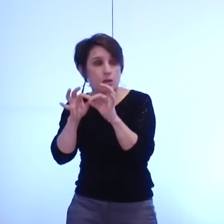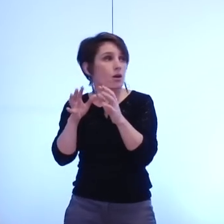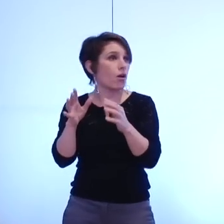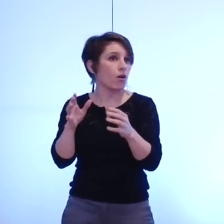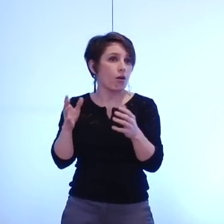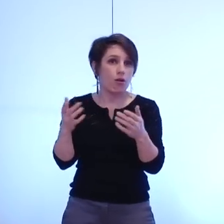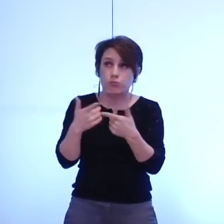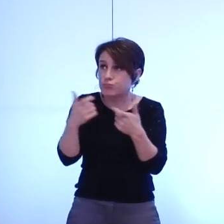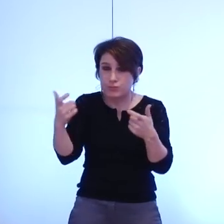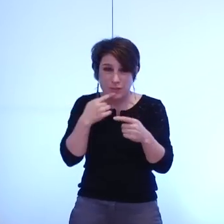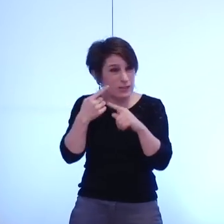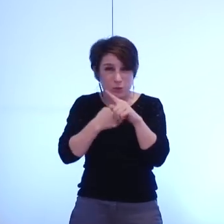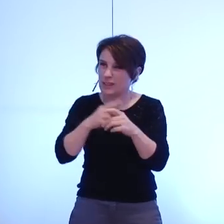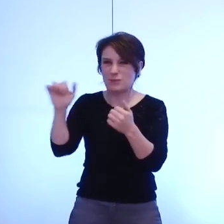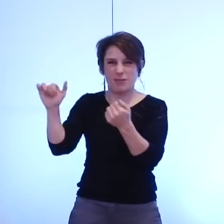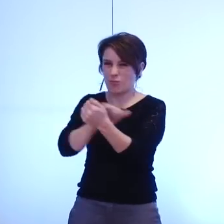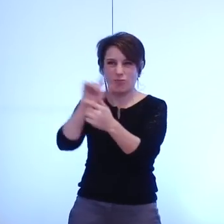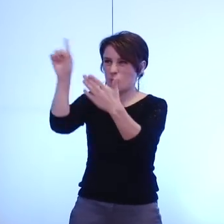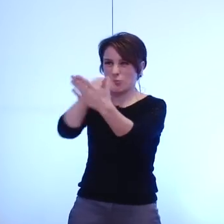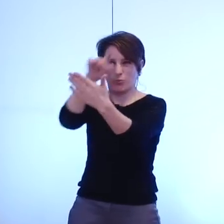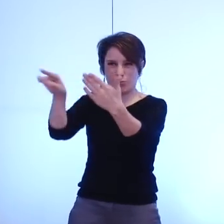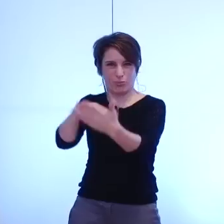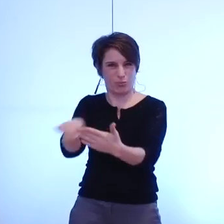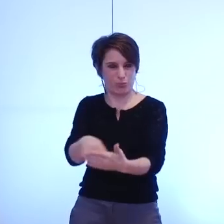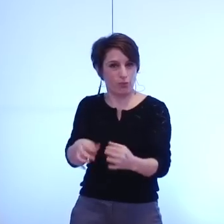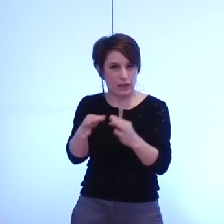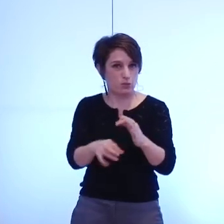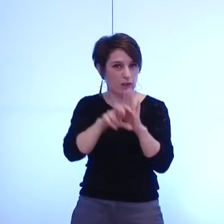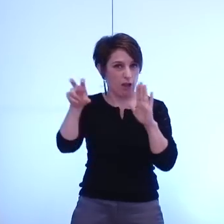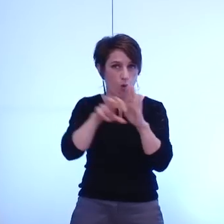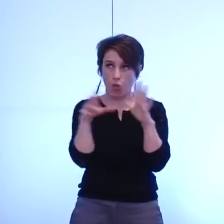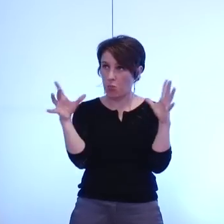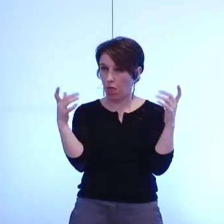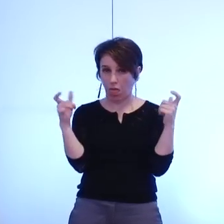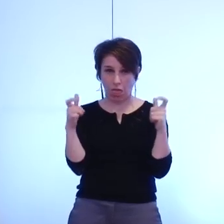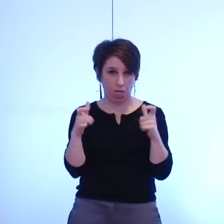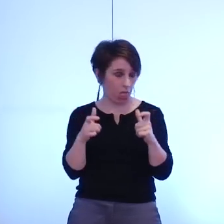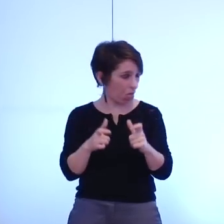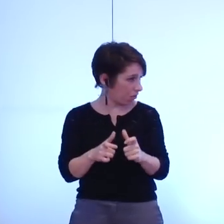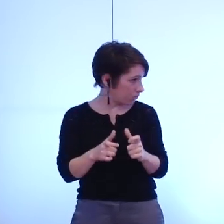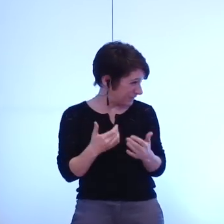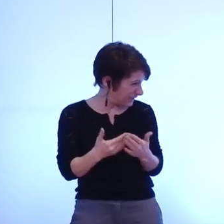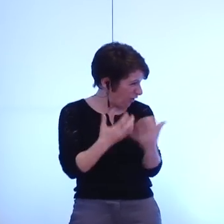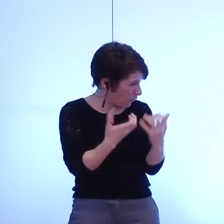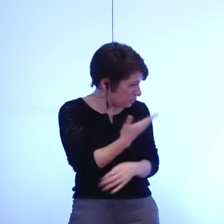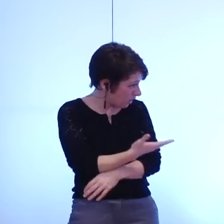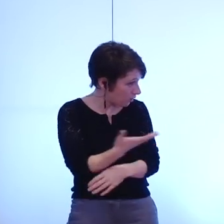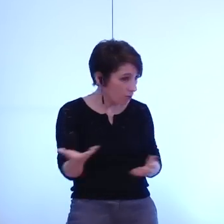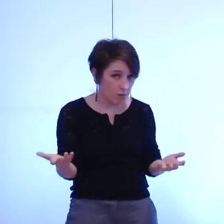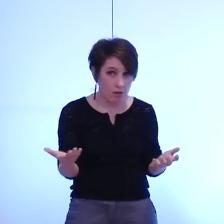continuer d'éteindre un à un tous les moteurs de l'attractivité grenobloise quel service public veut-on renforcer aujourd'hui afin